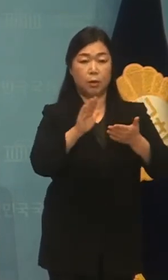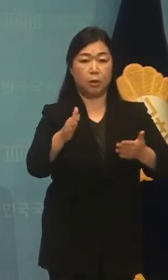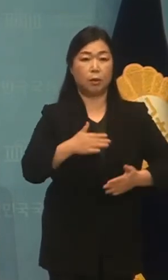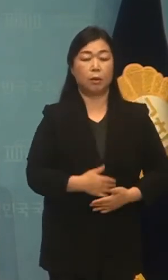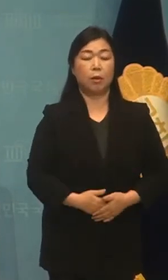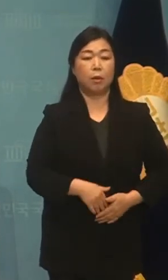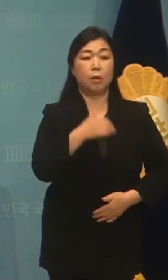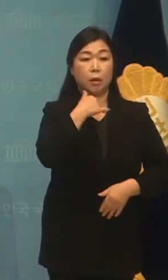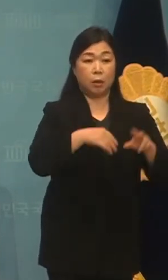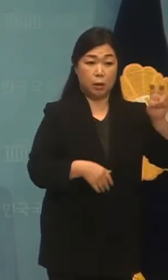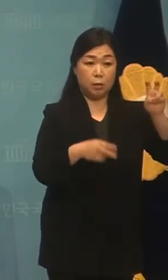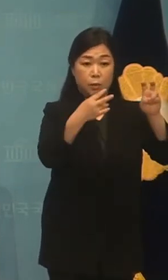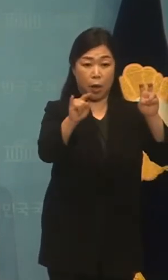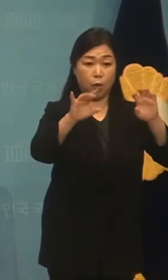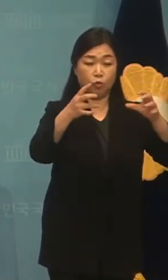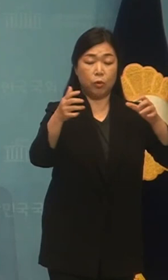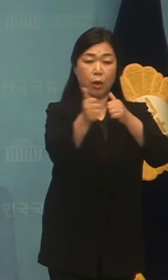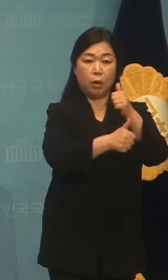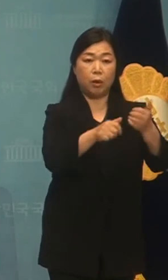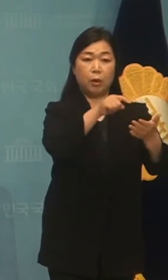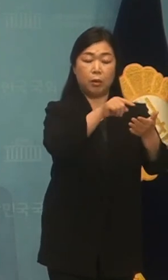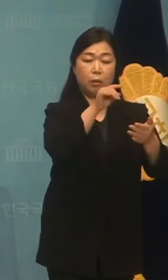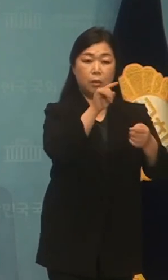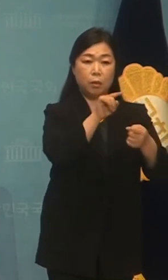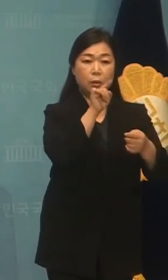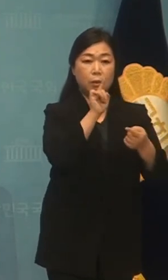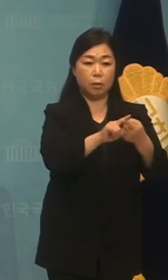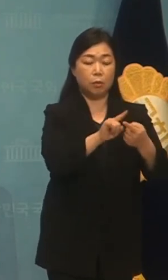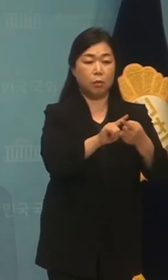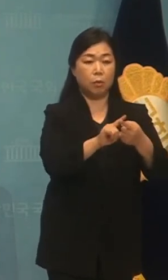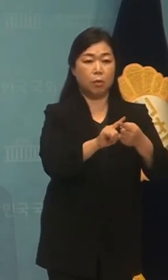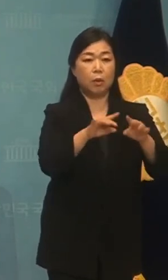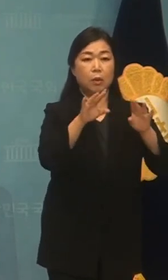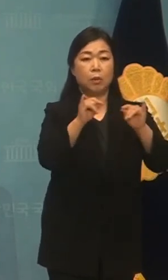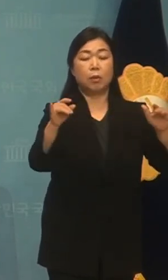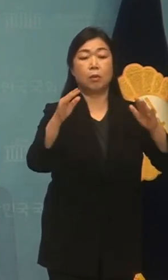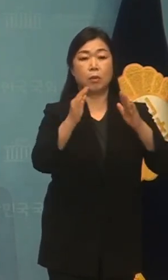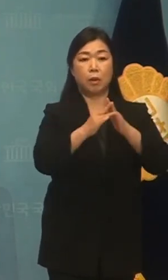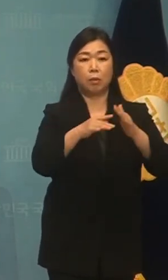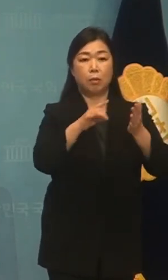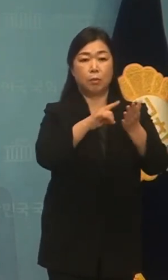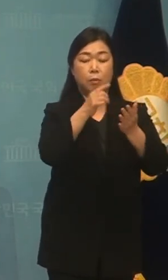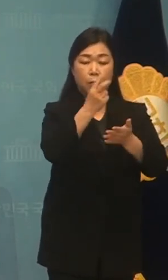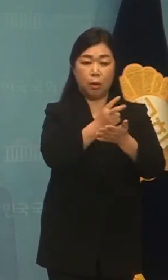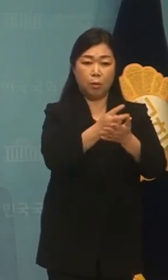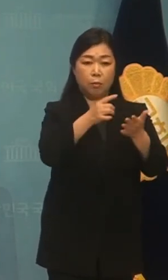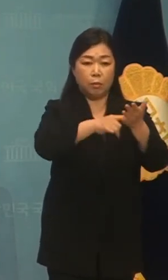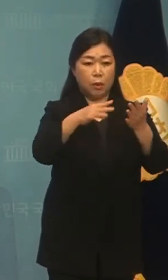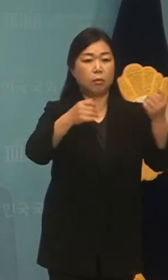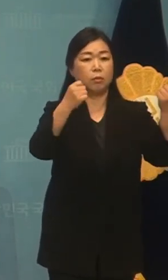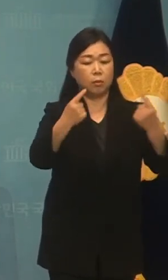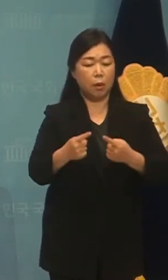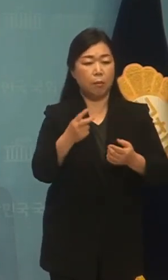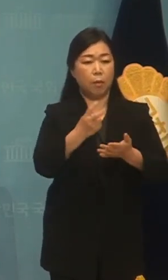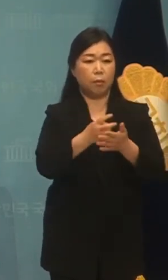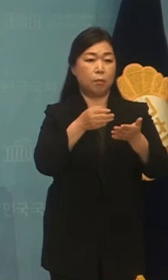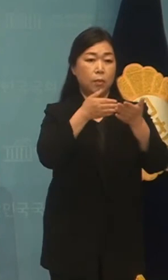제가 20대 국회에서도 공수세포 완화를 하는 법을 발휘하고 말했습니다.